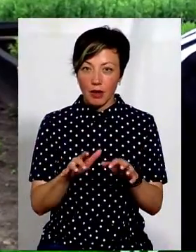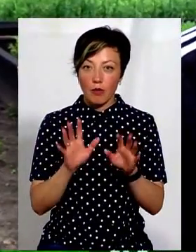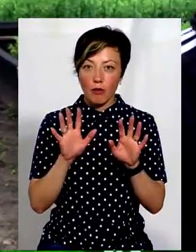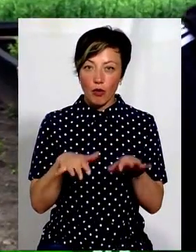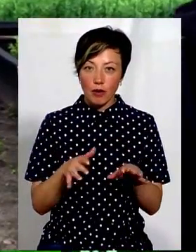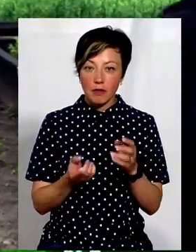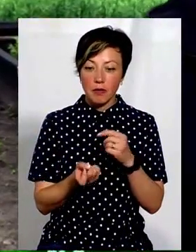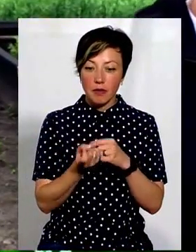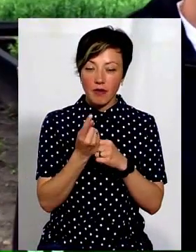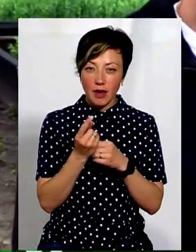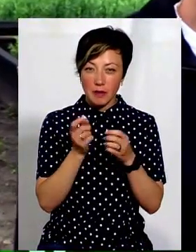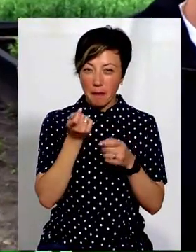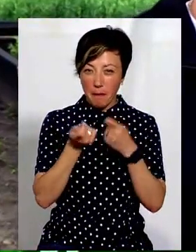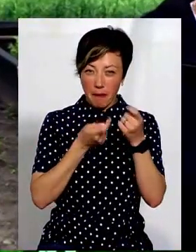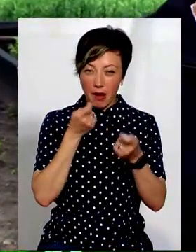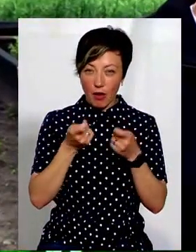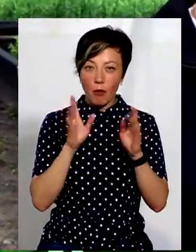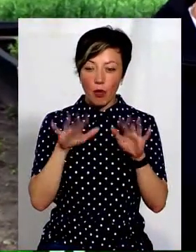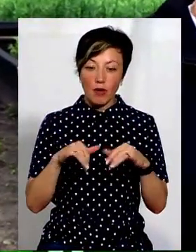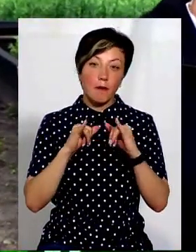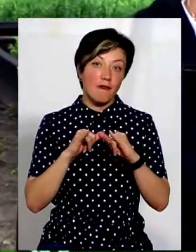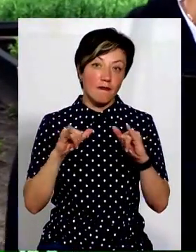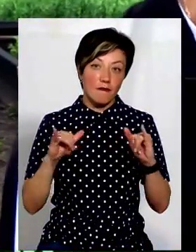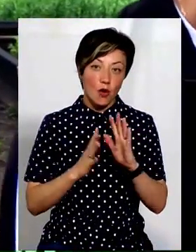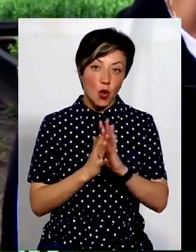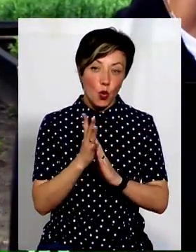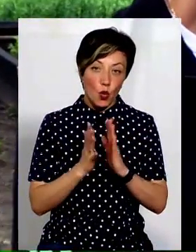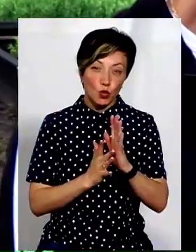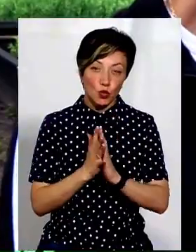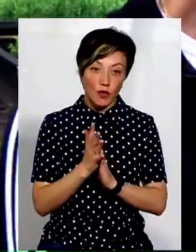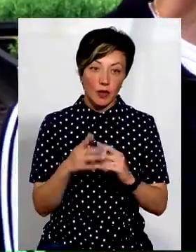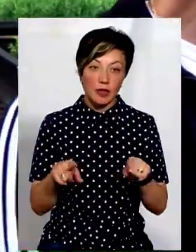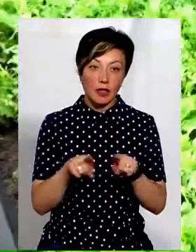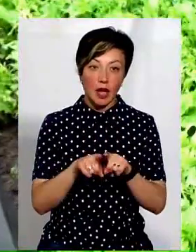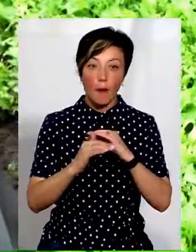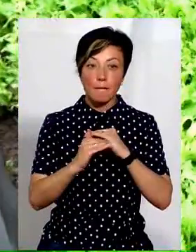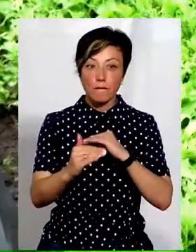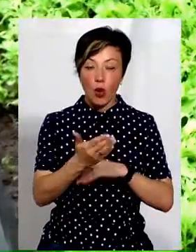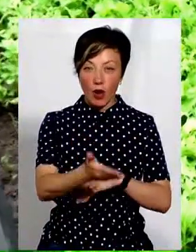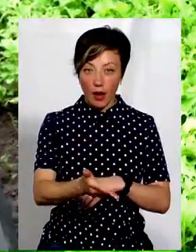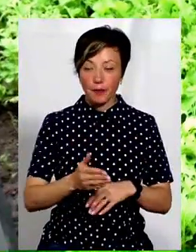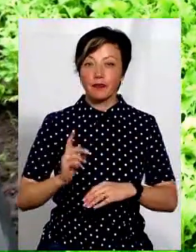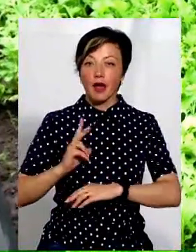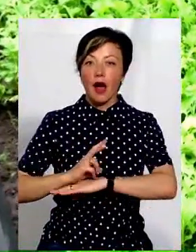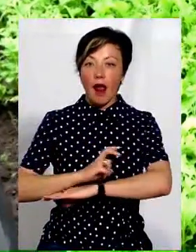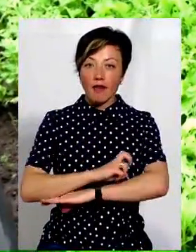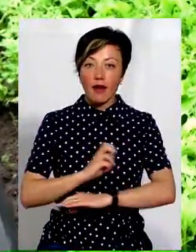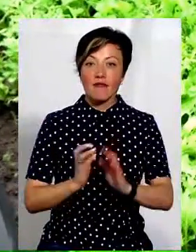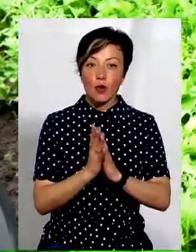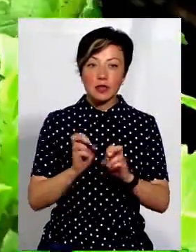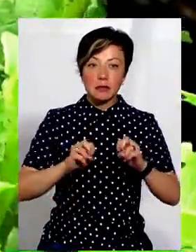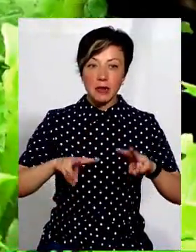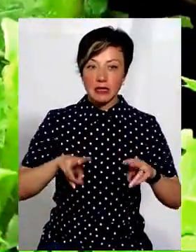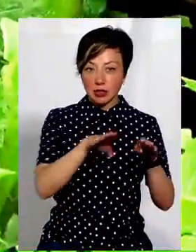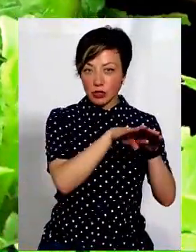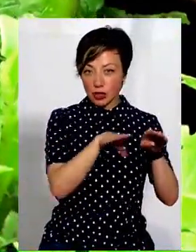вилуплюється мальок. І далі вже йде підрошування равлика ось на таких полях. Равлики вирощують під спеціальними щитами,